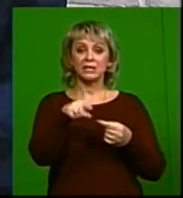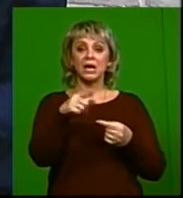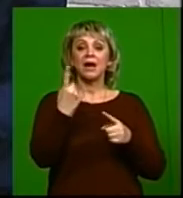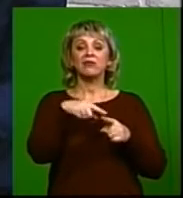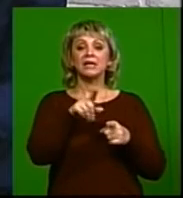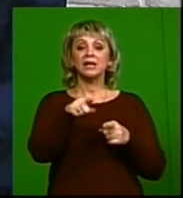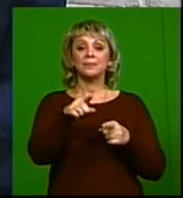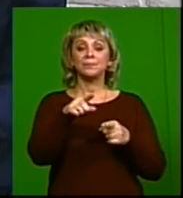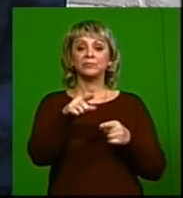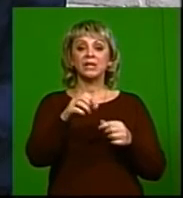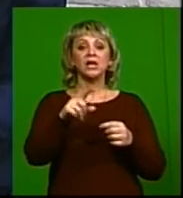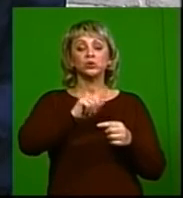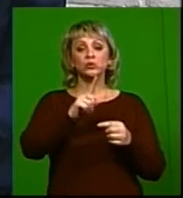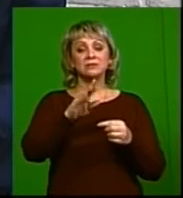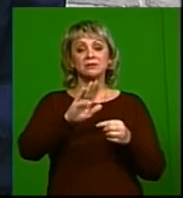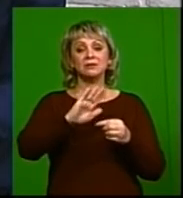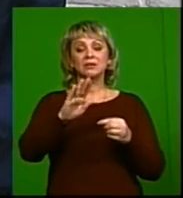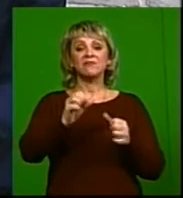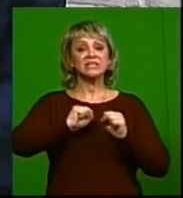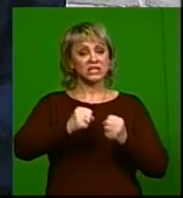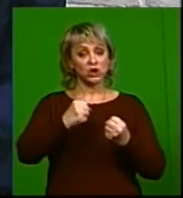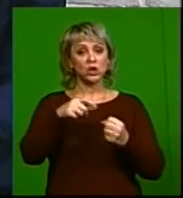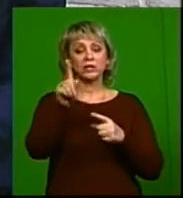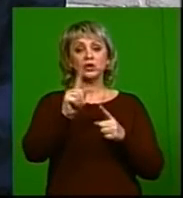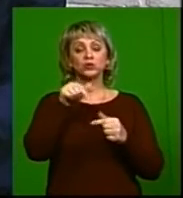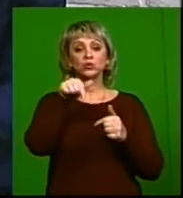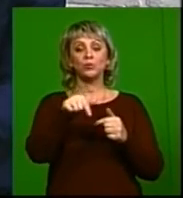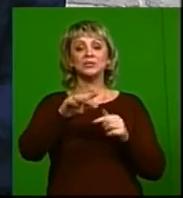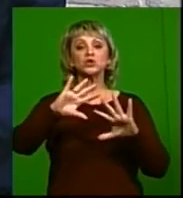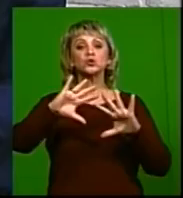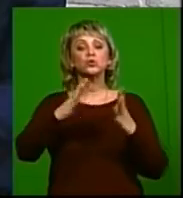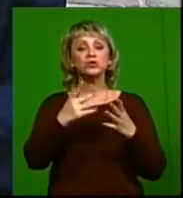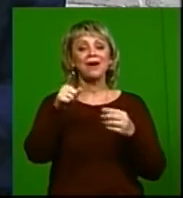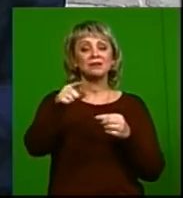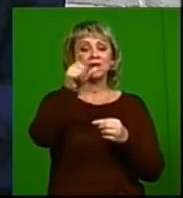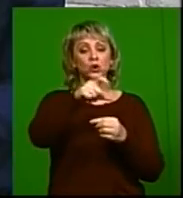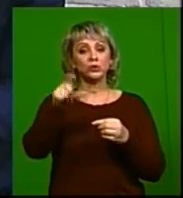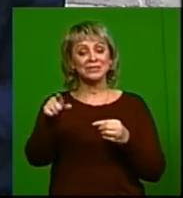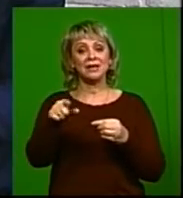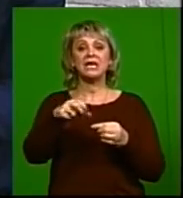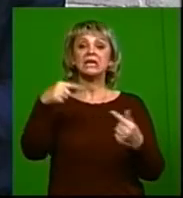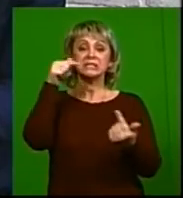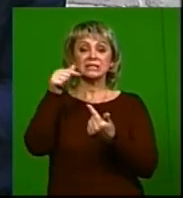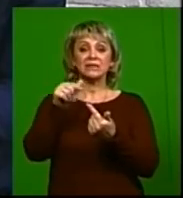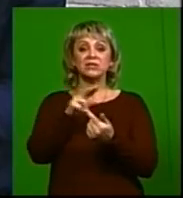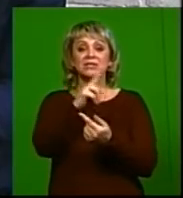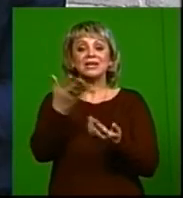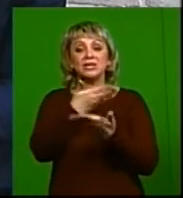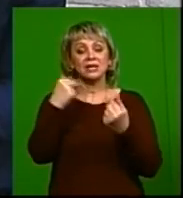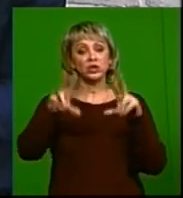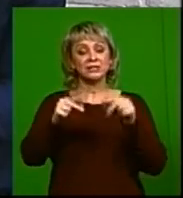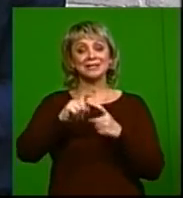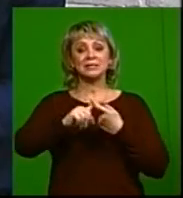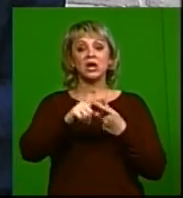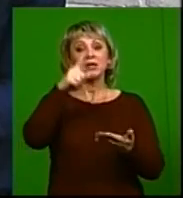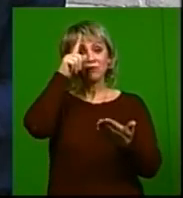отношении полуопути, это воздержание. Воздержание от случайных половых контактов, да, соответственно, и нет риска заразиться. Второе